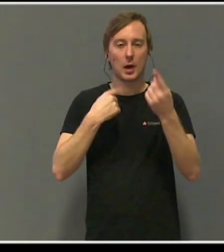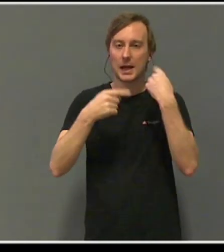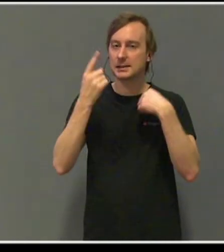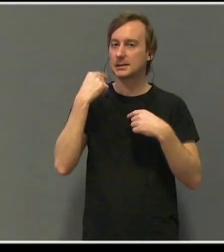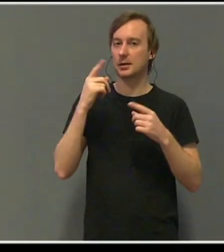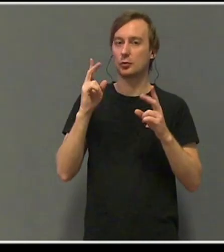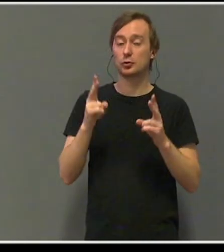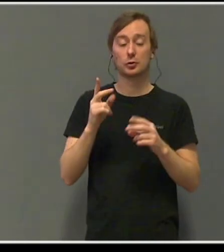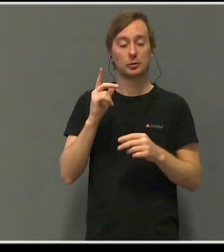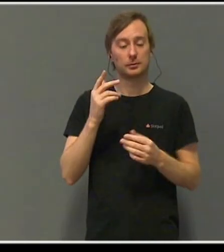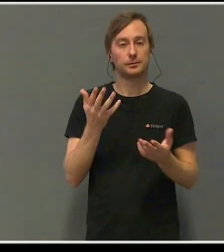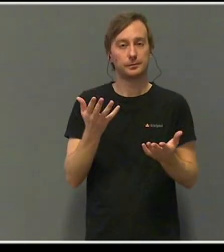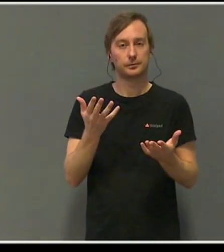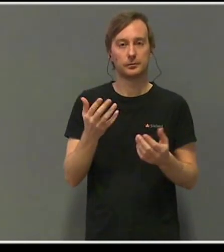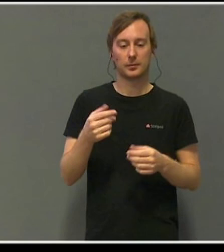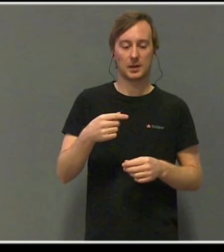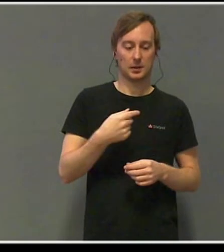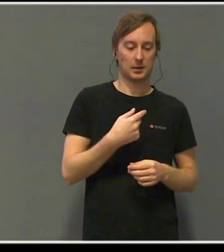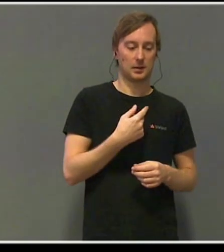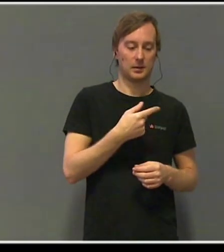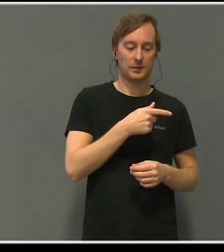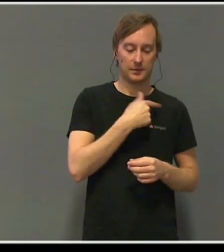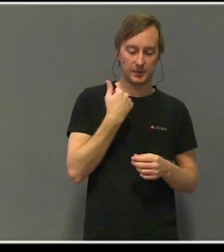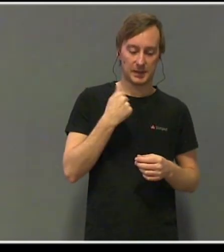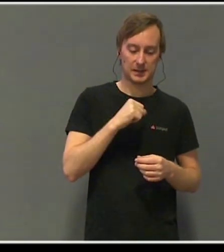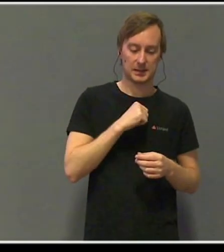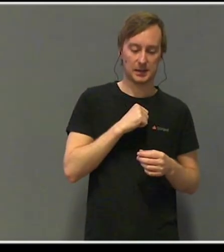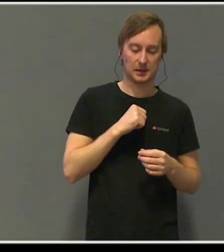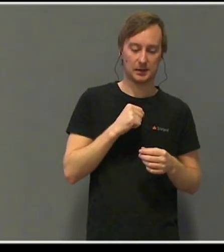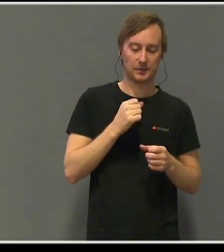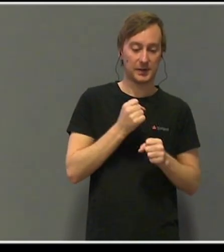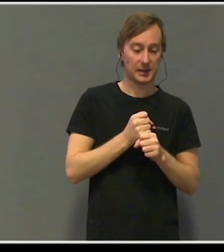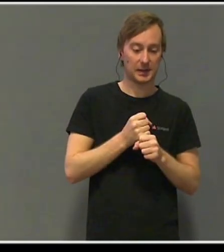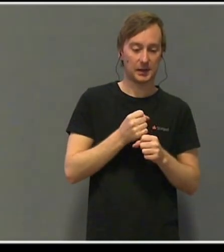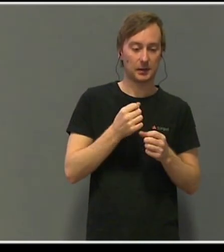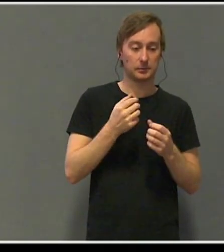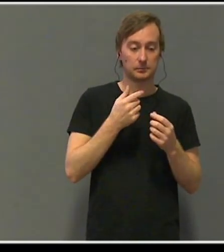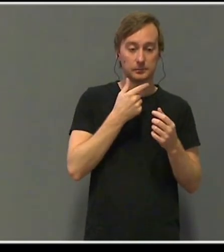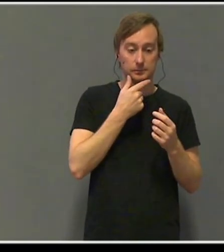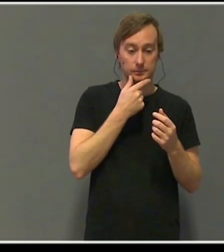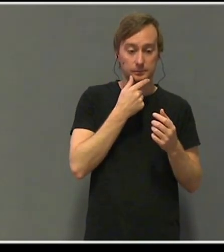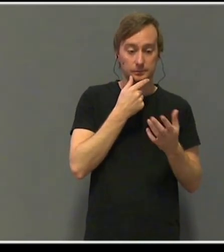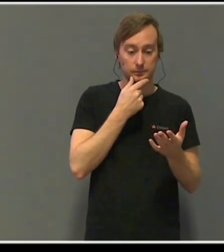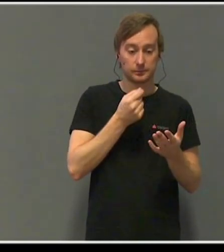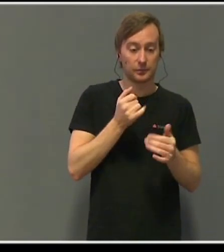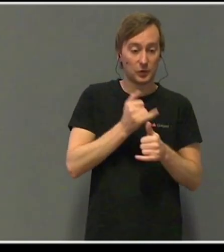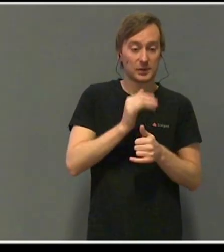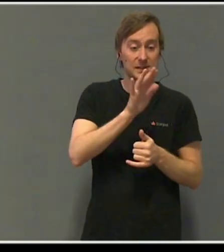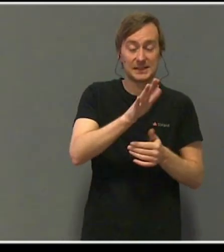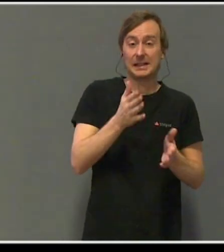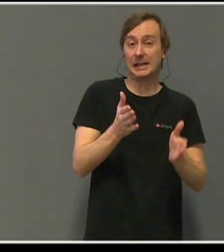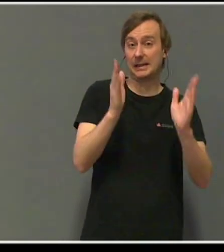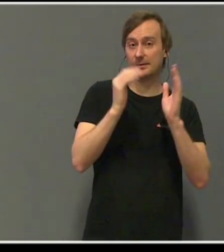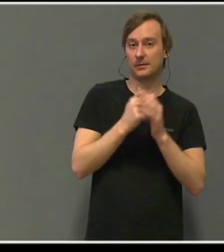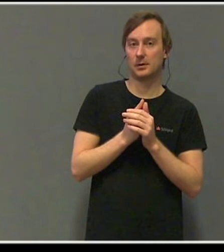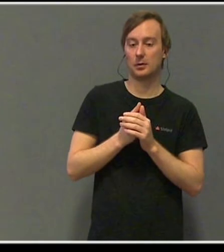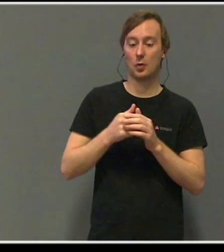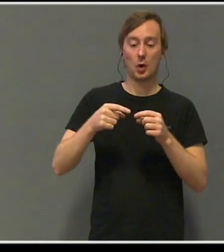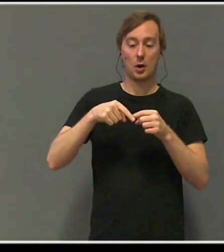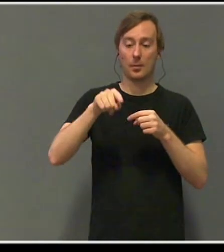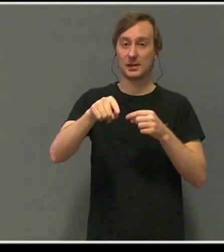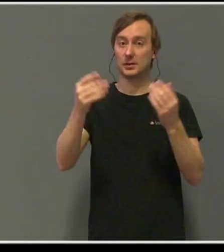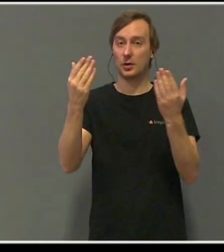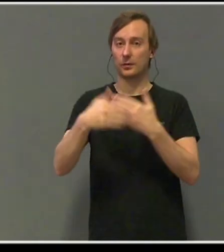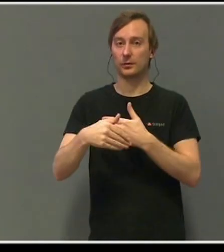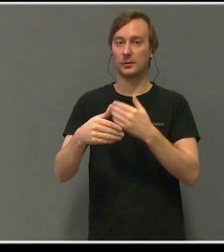lite hadde vi visst, hvor lite hadde vi skjønt. Og hele natten fortsatte meldingen å strømme inn. Mats hadde aldri vært